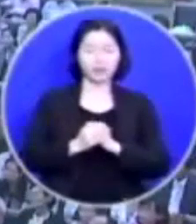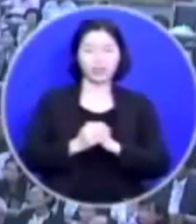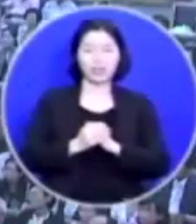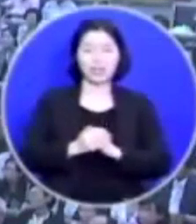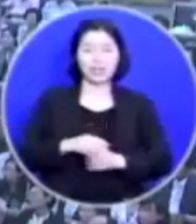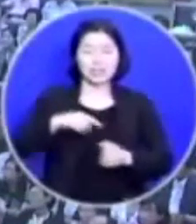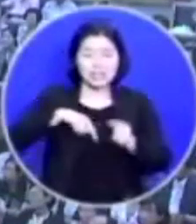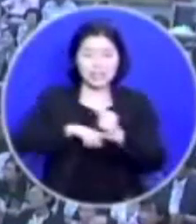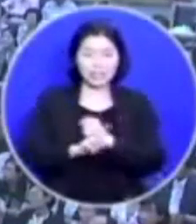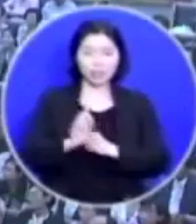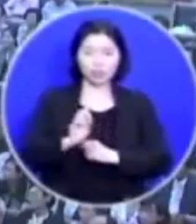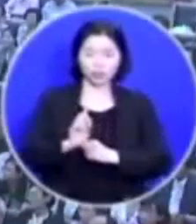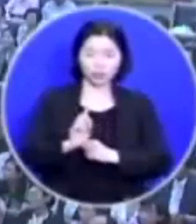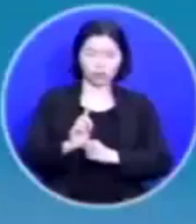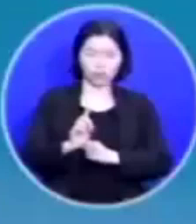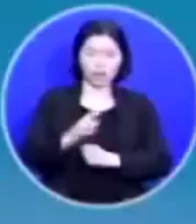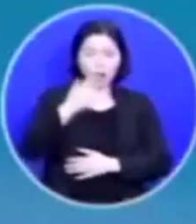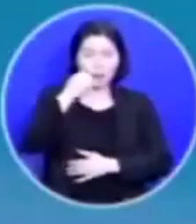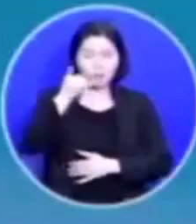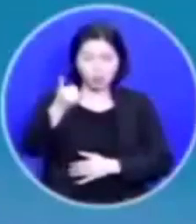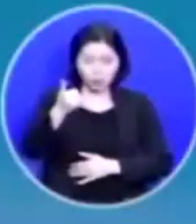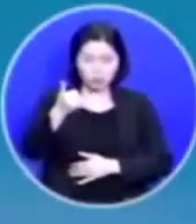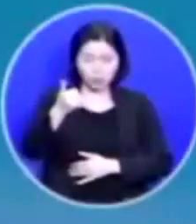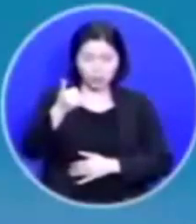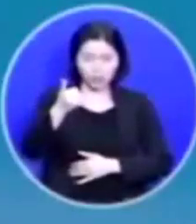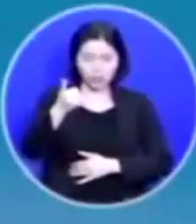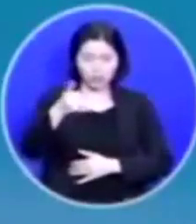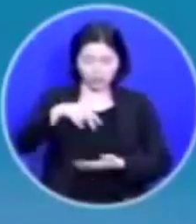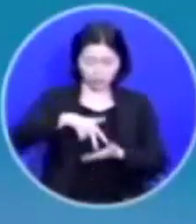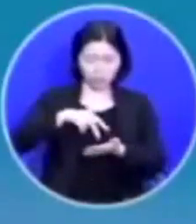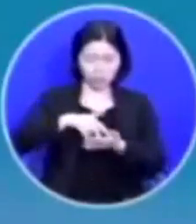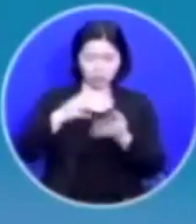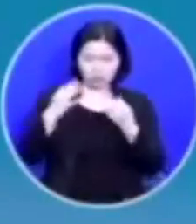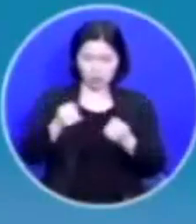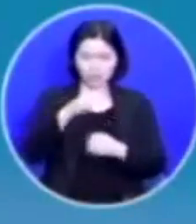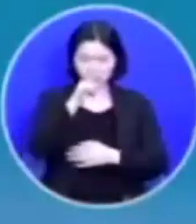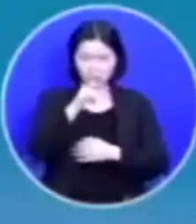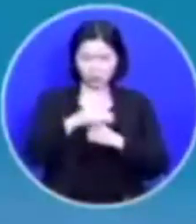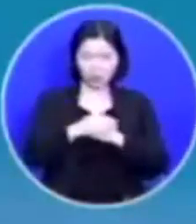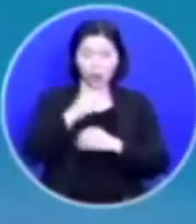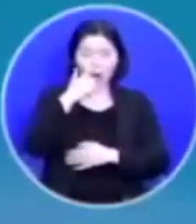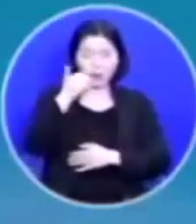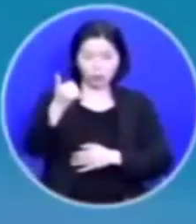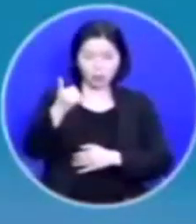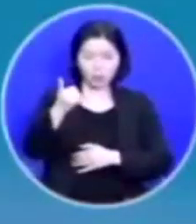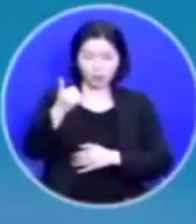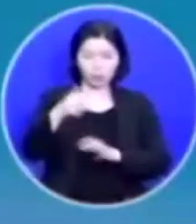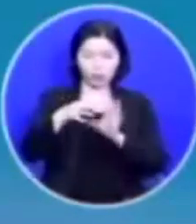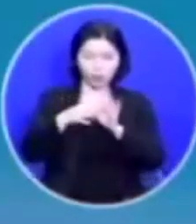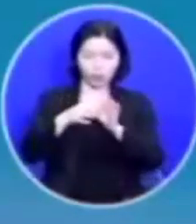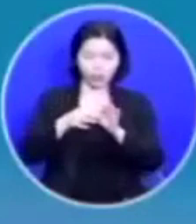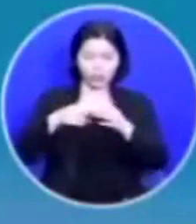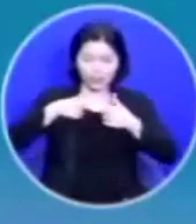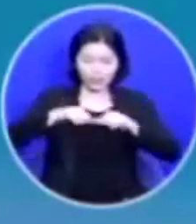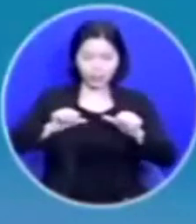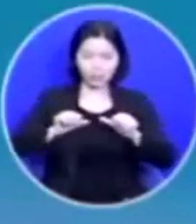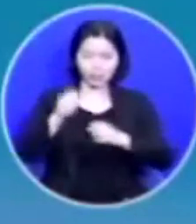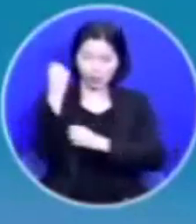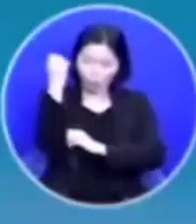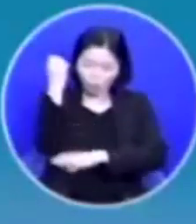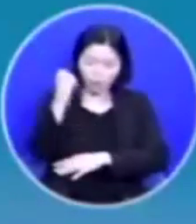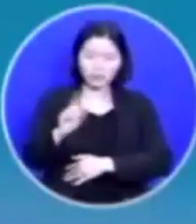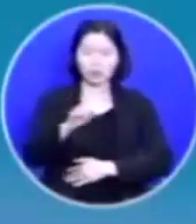이유는 부모님에게 상당히 있습니다 부모님과의 관계가 깨어진 원인이 어디에 있는가